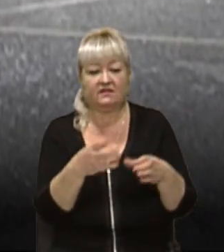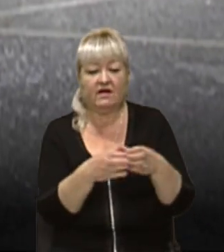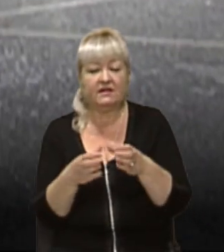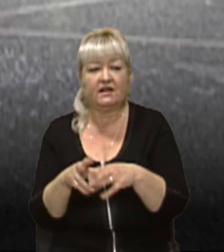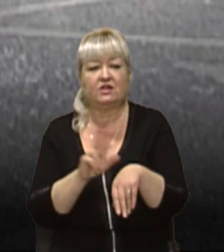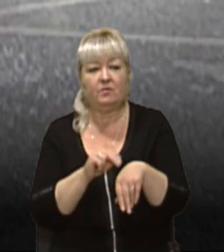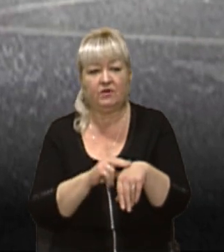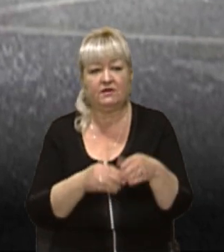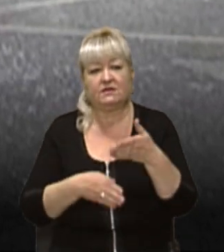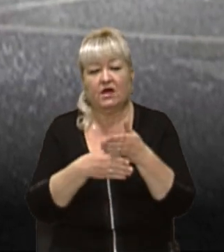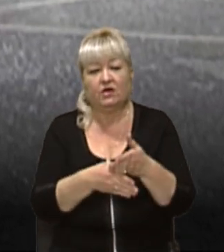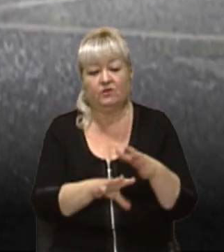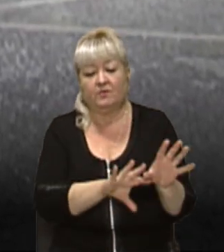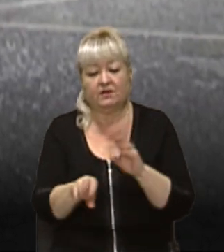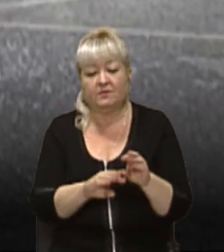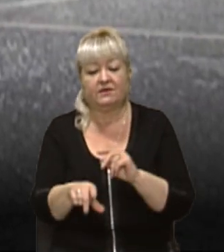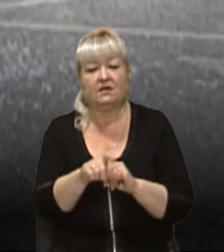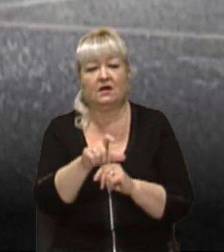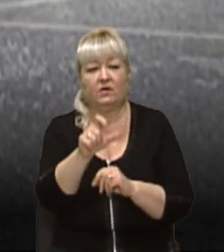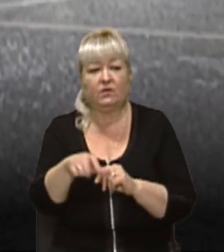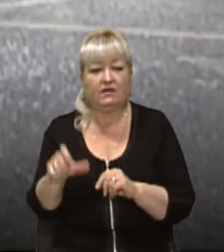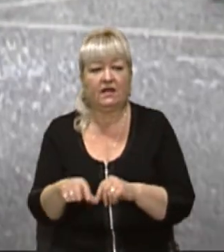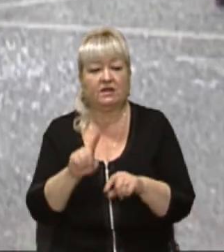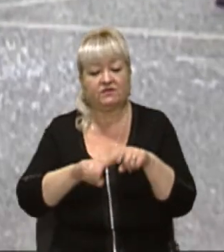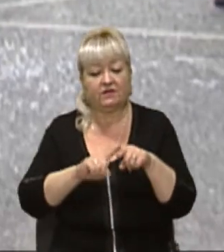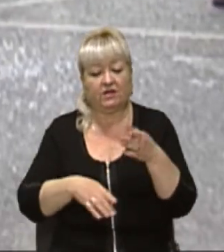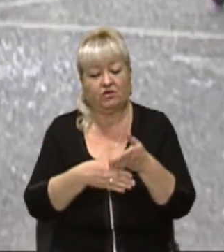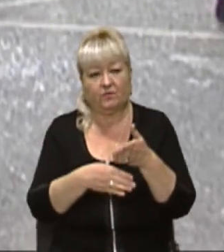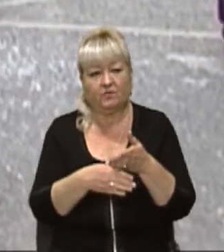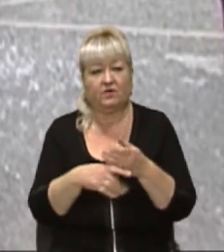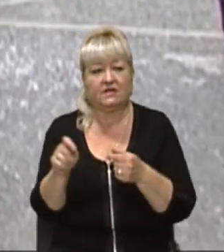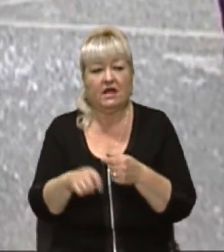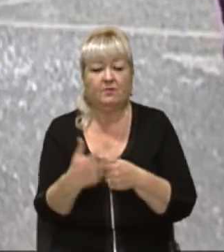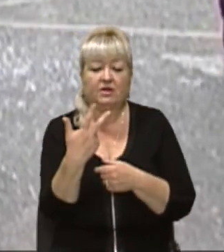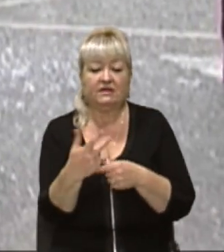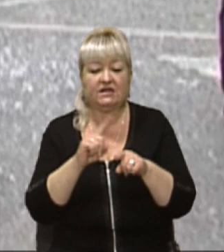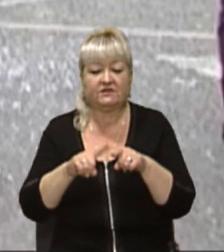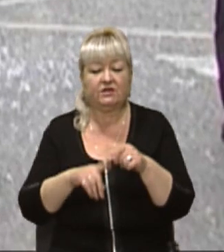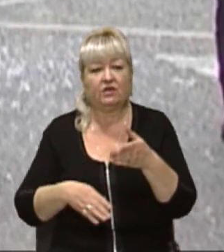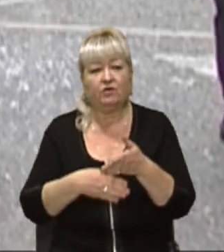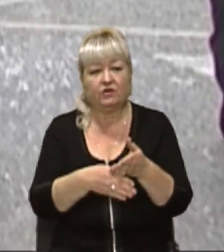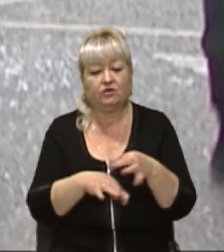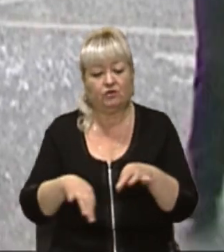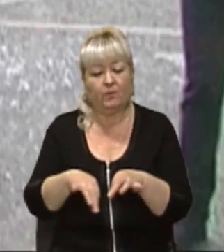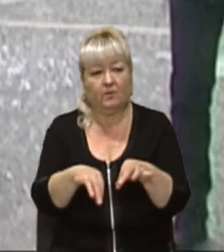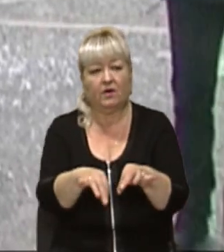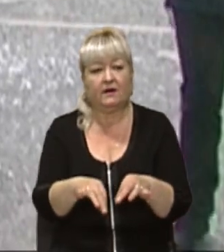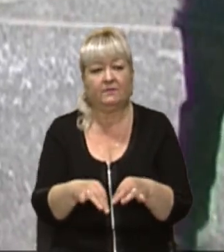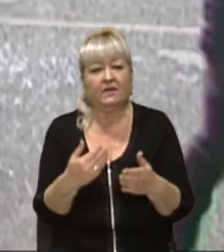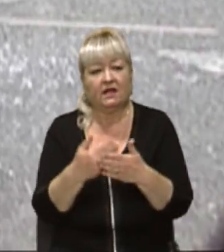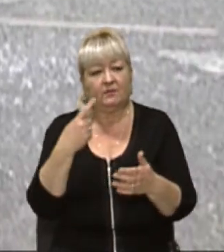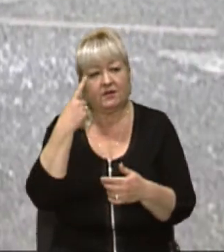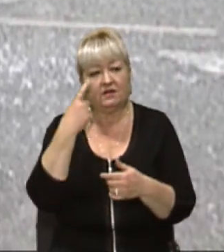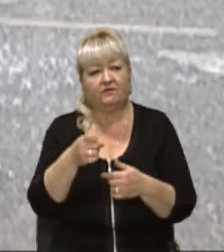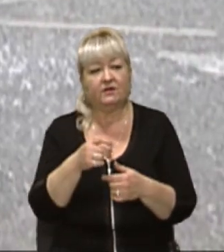допомагали госпіталізовувати людей в швидкій допомозі. Прибули на місці три швидких допомоги. За попередньою інформацією, водій